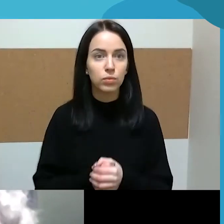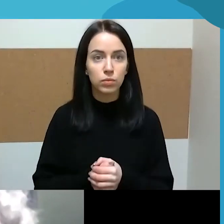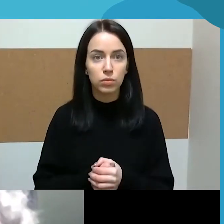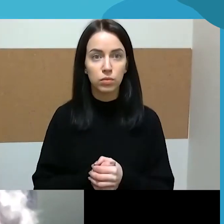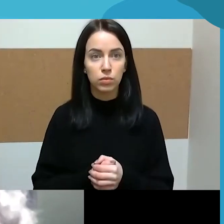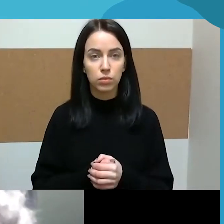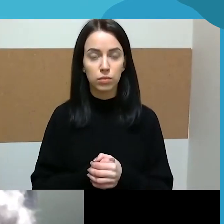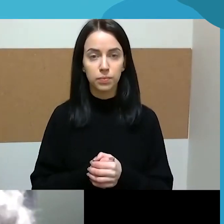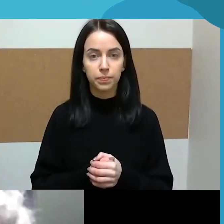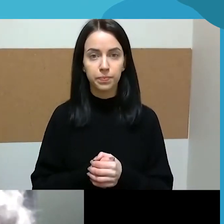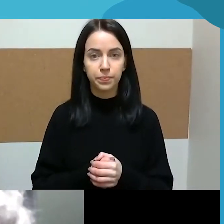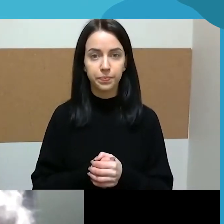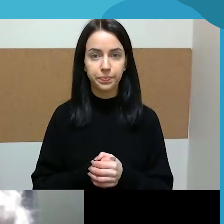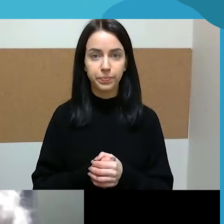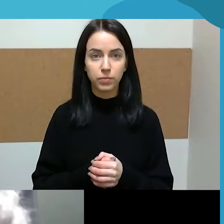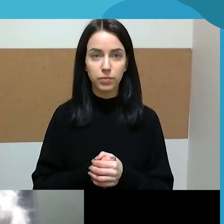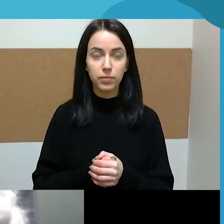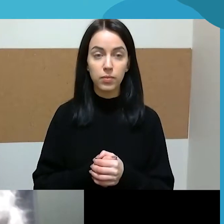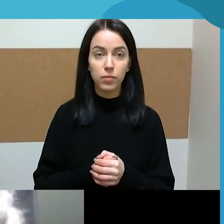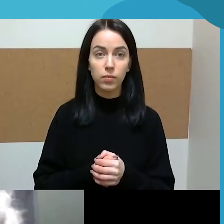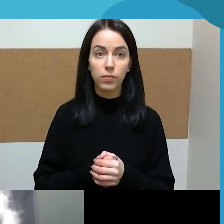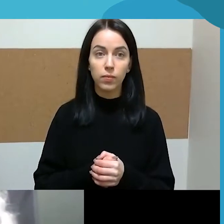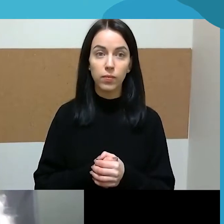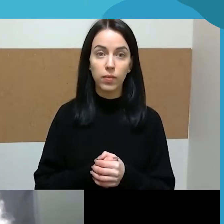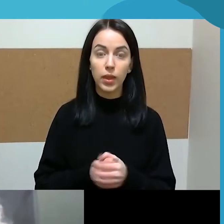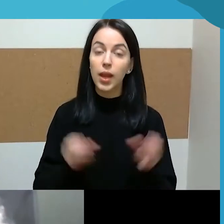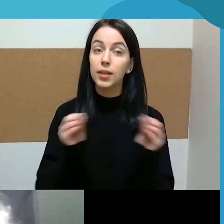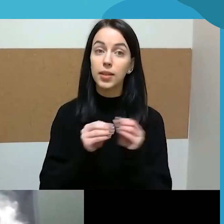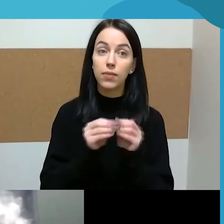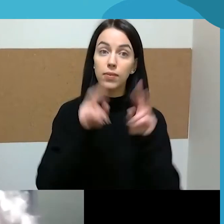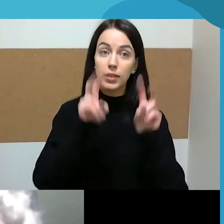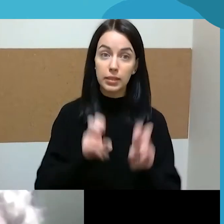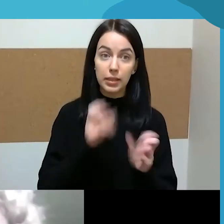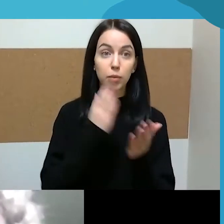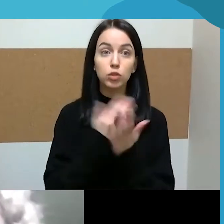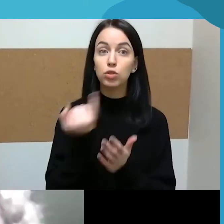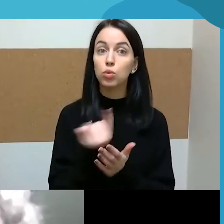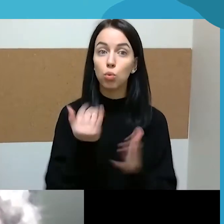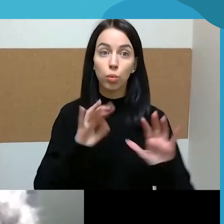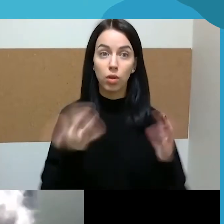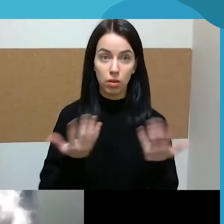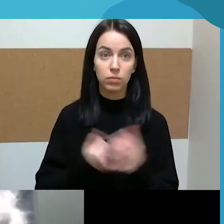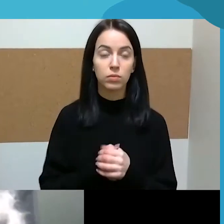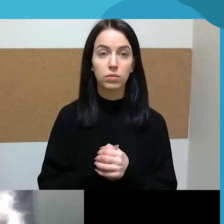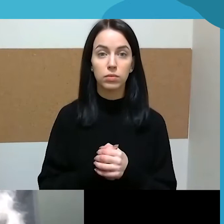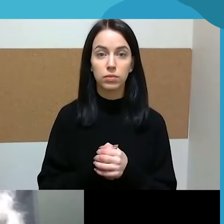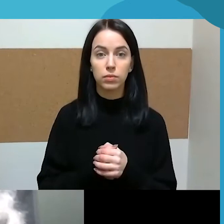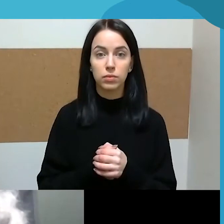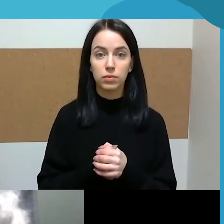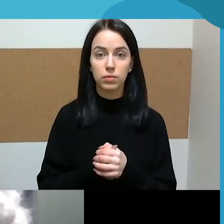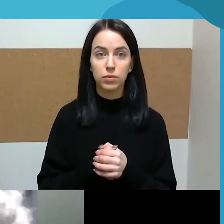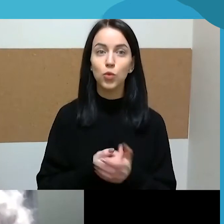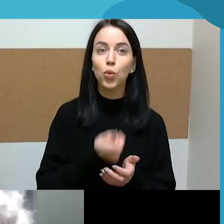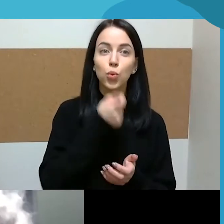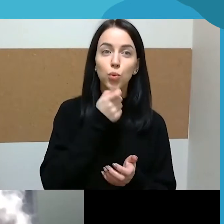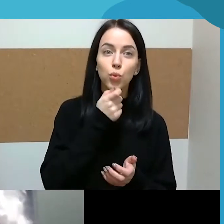Tam pačiam tirmia, dar tokių įdomių momentų aš atradau tokių, kur nesuprasi